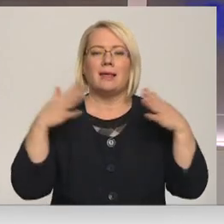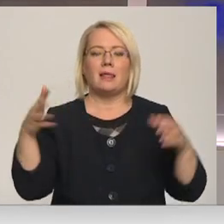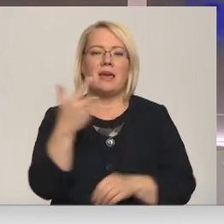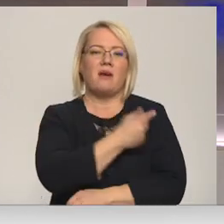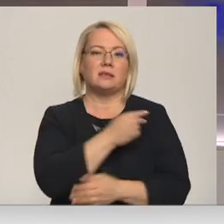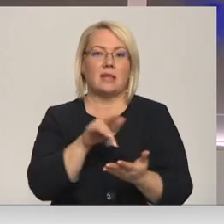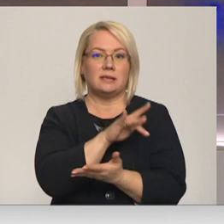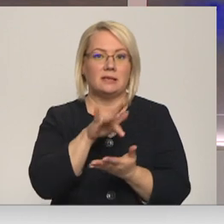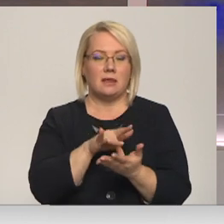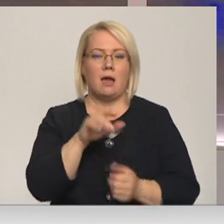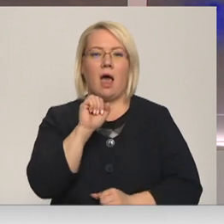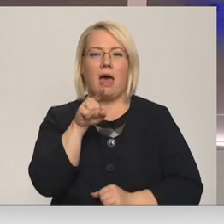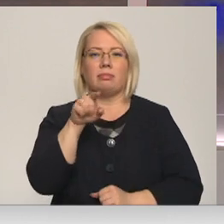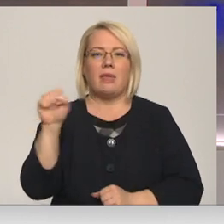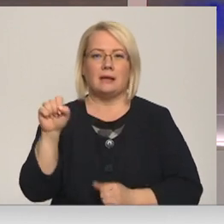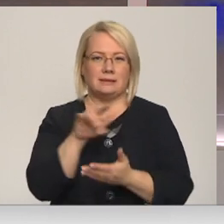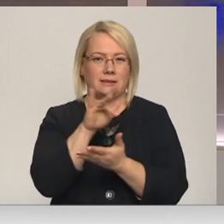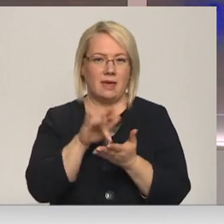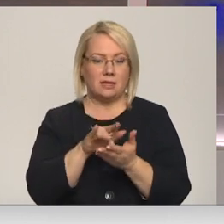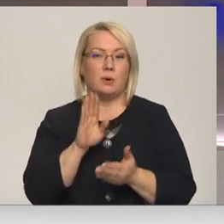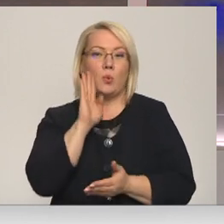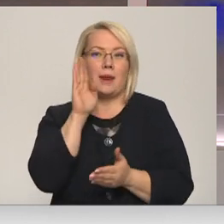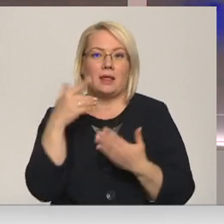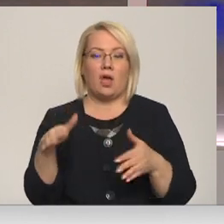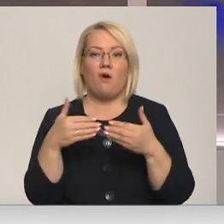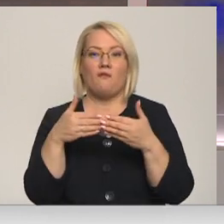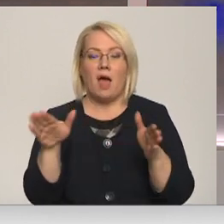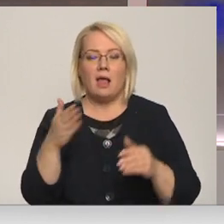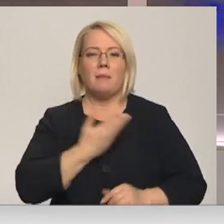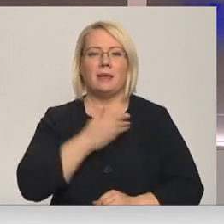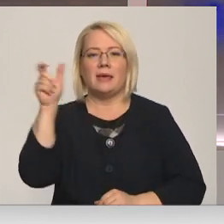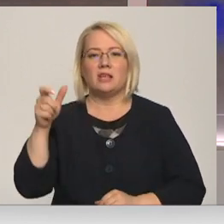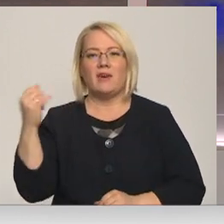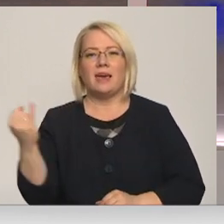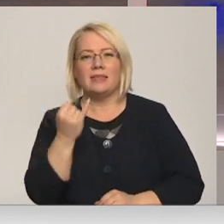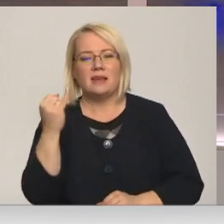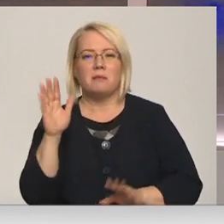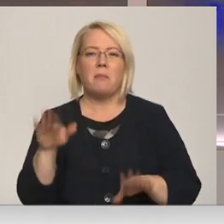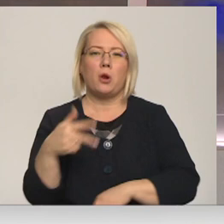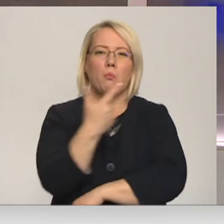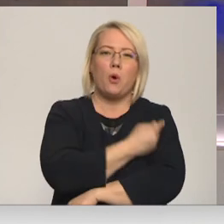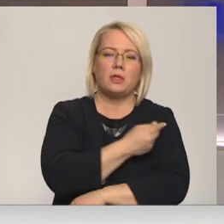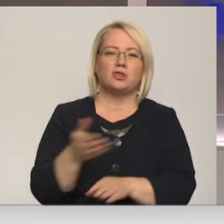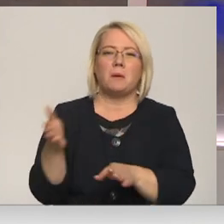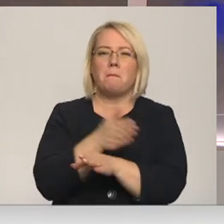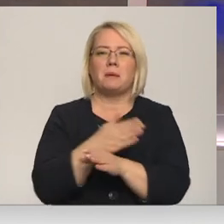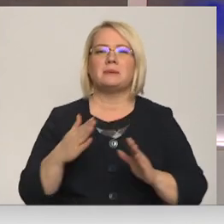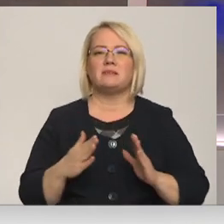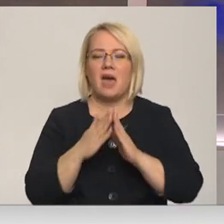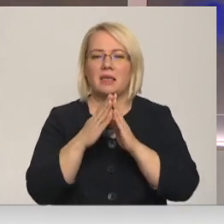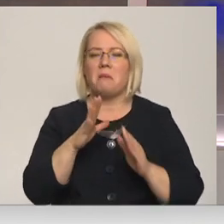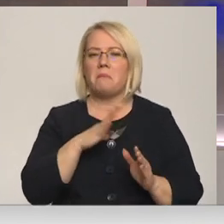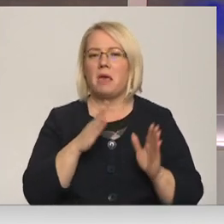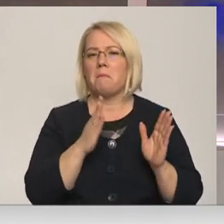centri. Atta centrā, kas bija atvērts jau no rīta, iedzīvotāji interesi par potēšanos pirms svētkiem, kā novēro Latvijas televīzija bija